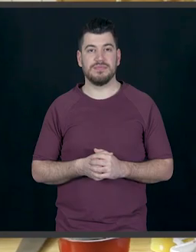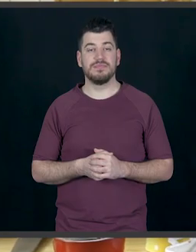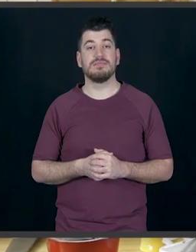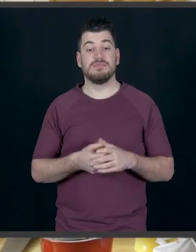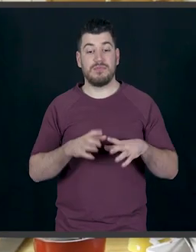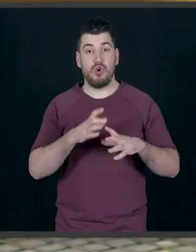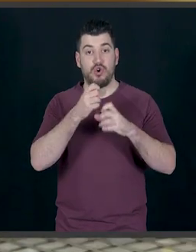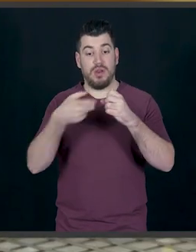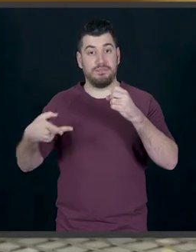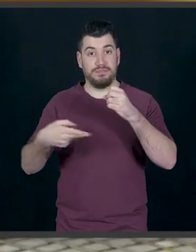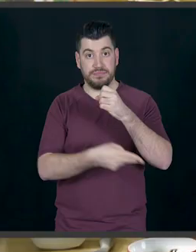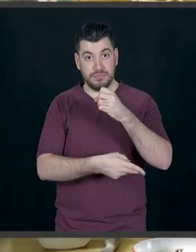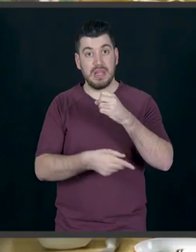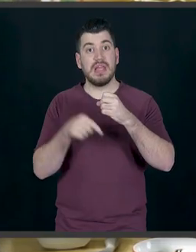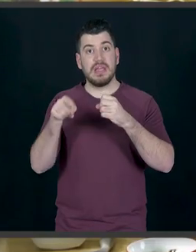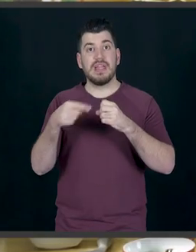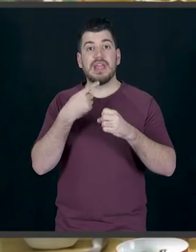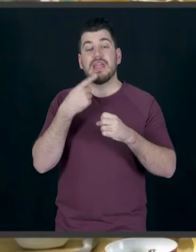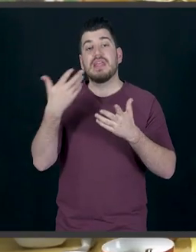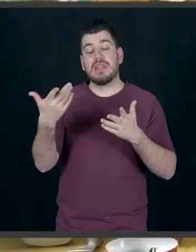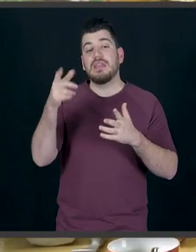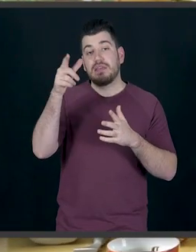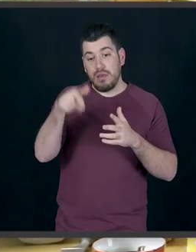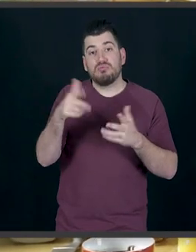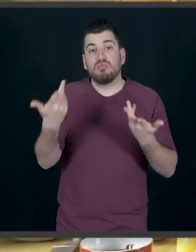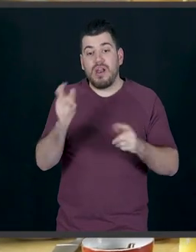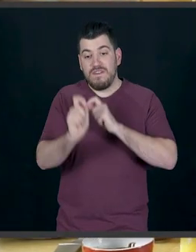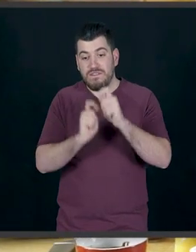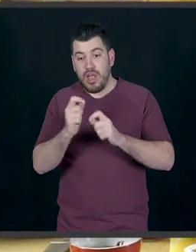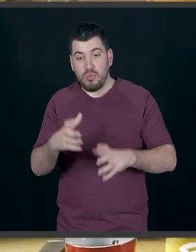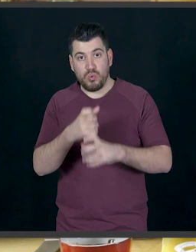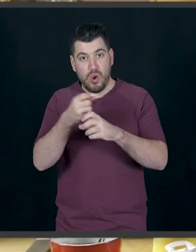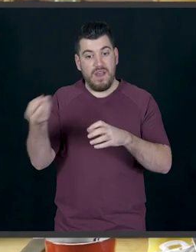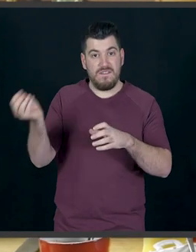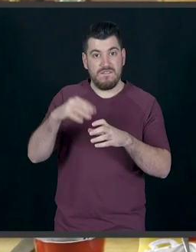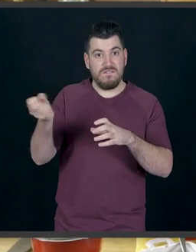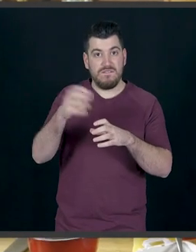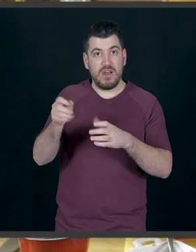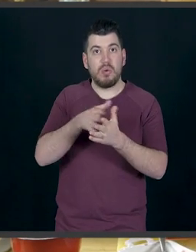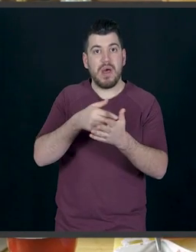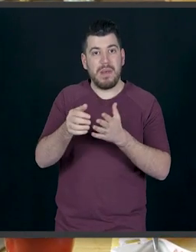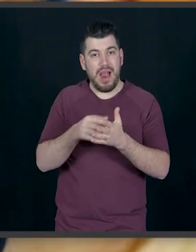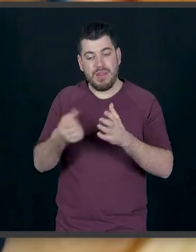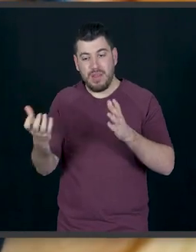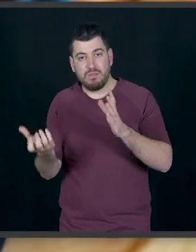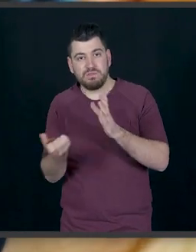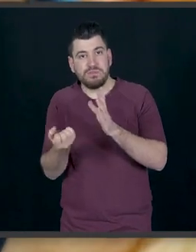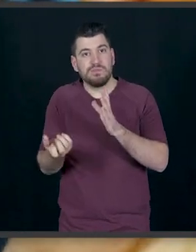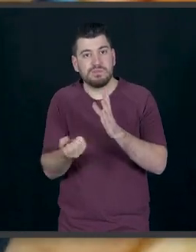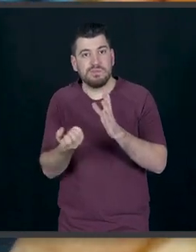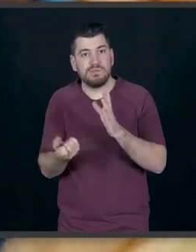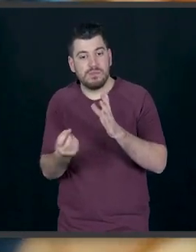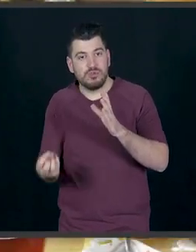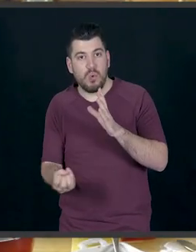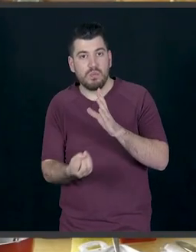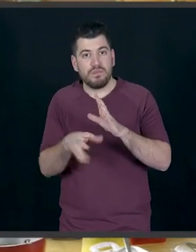Κόψω το κορνέ μου. Κι έτσι όπως είναι φίλε Λάκη βάζουμε το κορνέ και γεμίσουμε μαρμελάδα. Δείτε πόσο μαρμελάδα έχει πάρει μέσα. Λοιπόν,